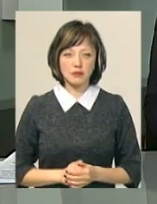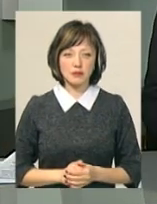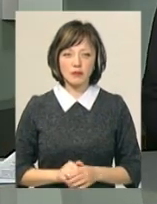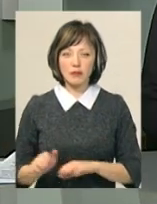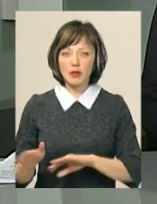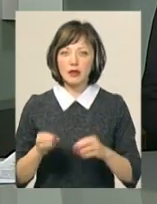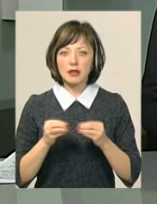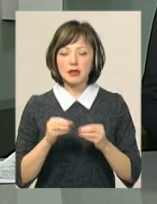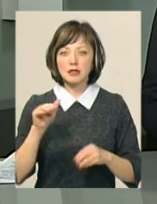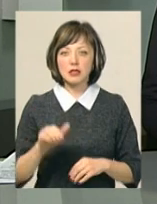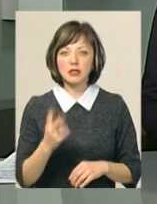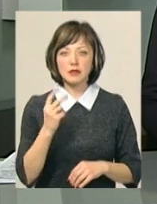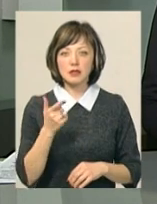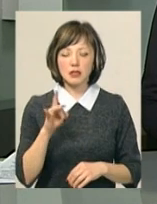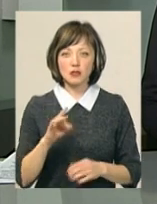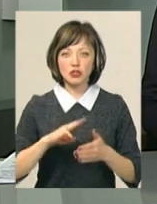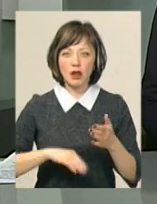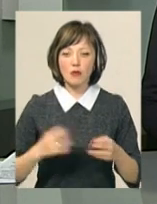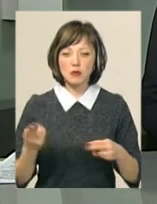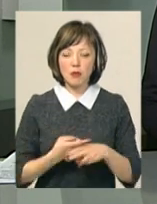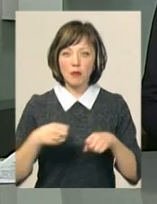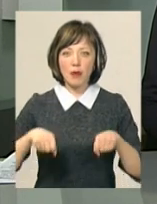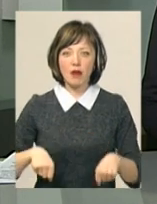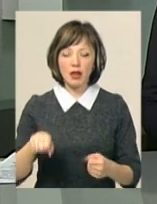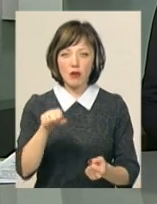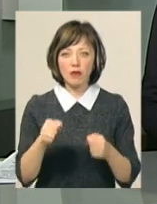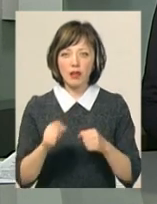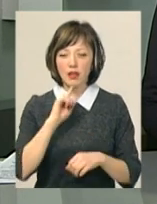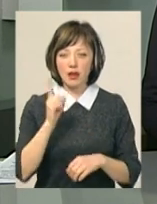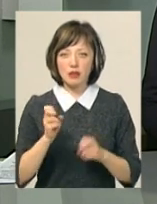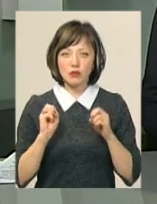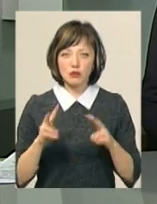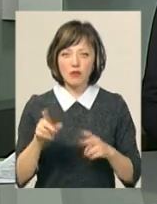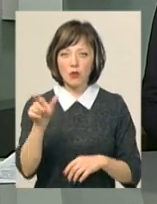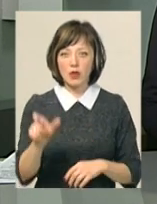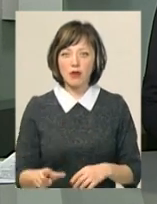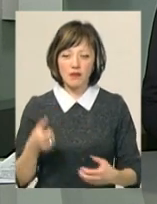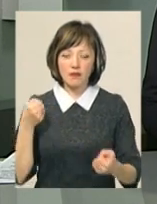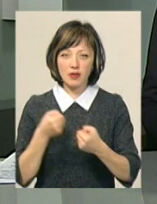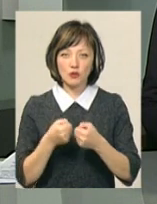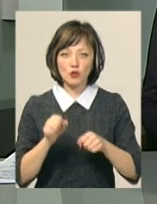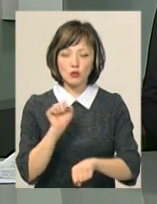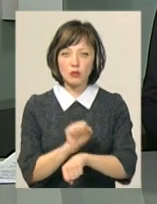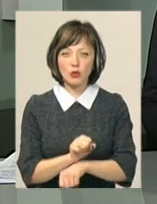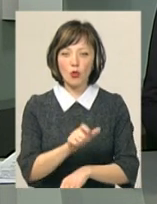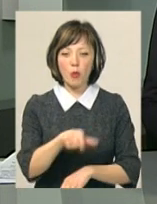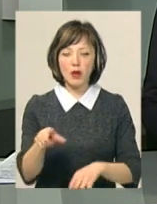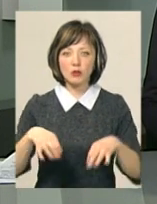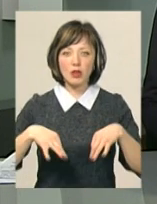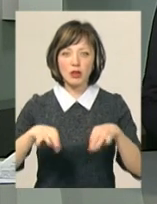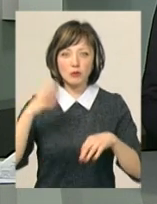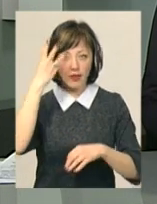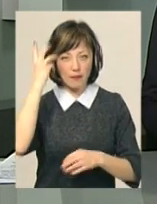10 тисяч 200 гривень штрафу і позбавлення права кермування на рік загрожує водієві, який врізався в зупинку громадського транспорту в